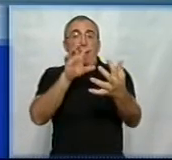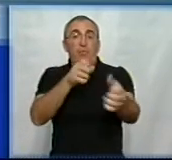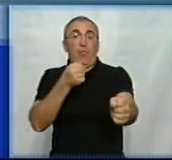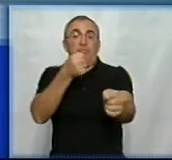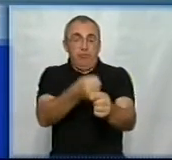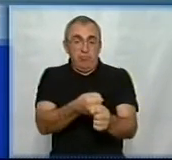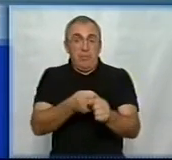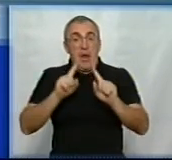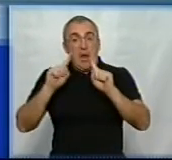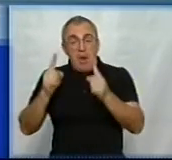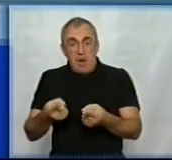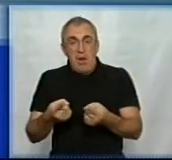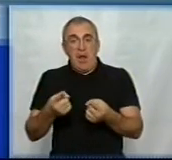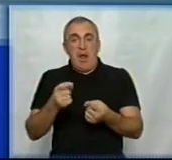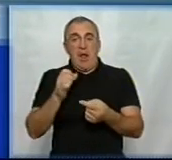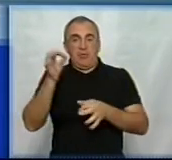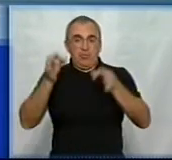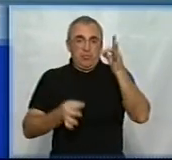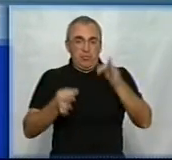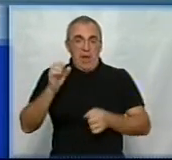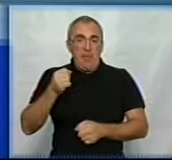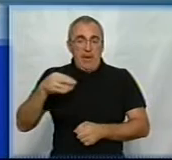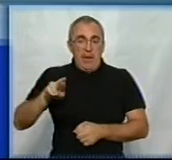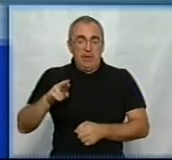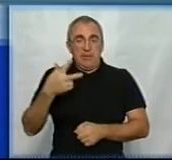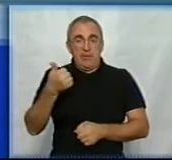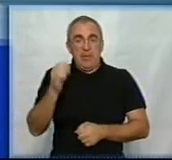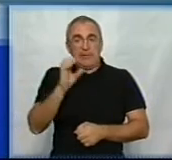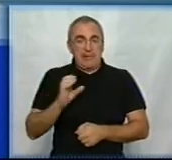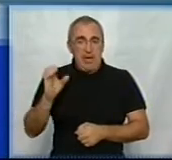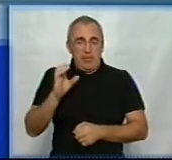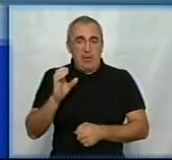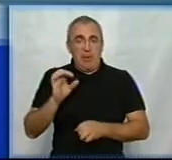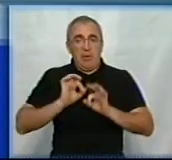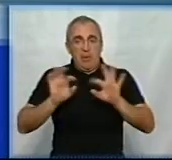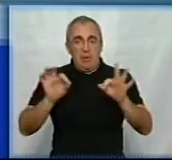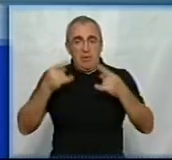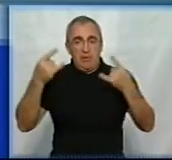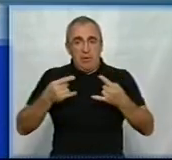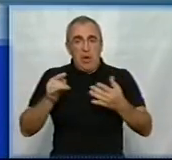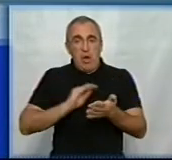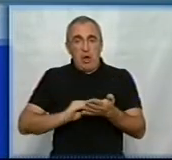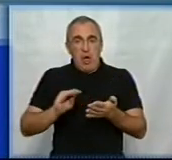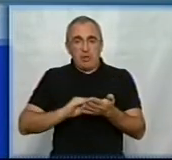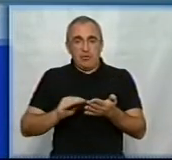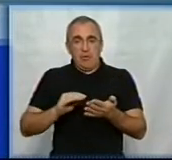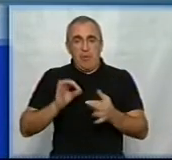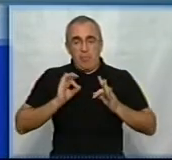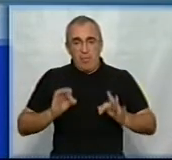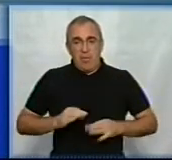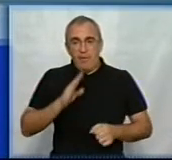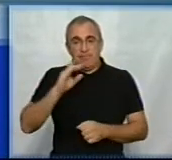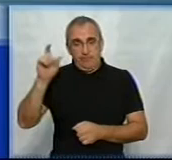Рішення про арешт ухвалив апеляційний суд області. 31 серпня розповіла Суспільному речниця прокуратури в області Наталія